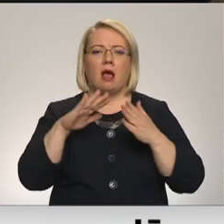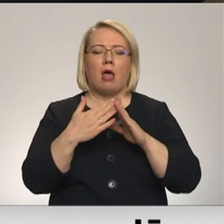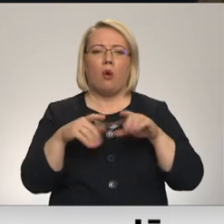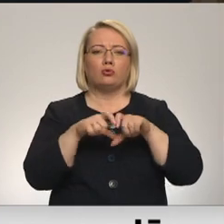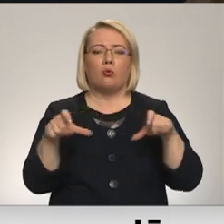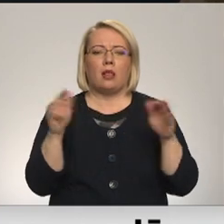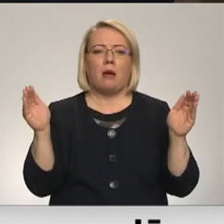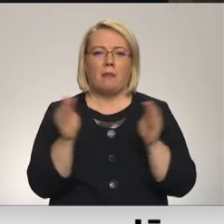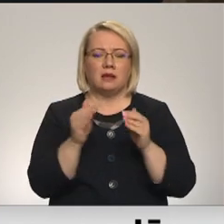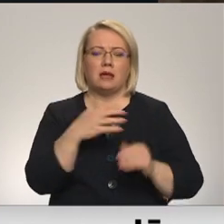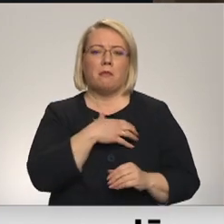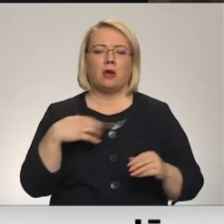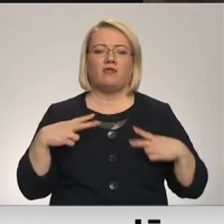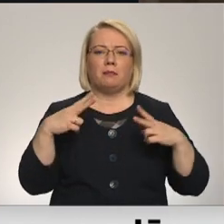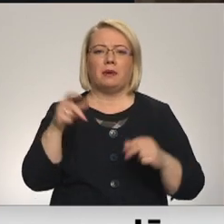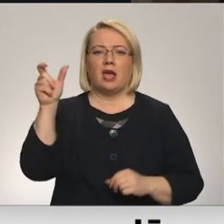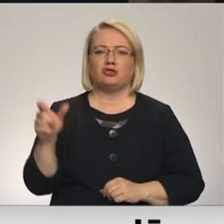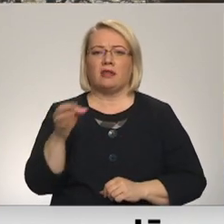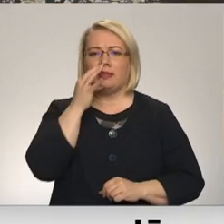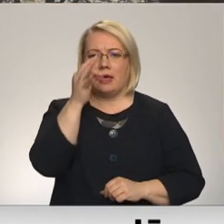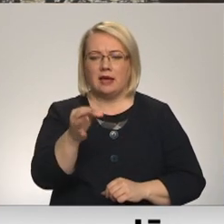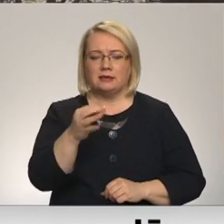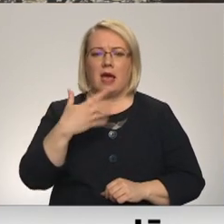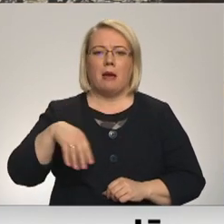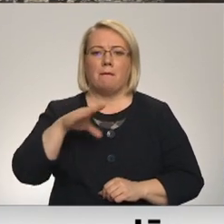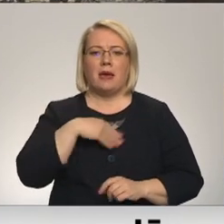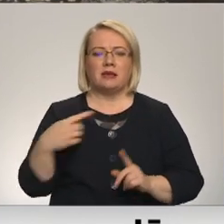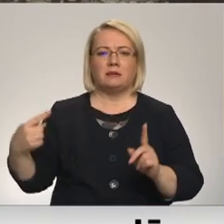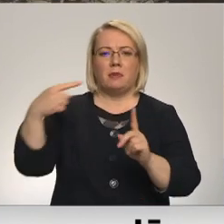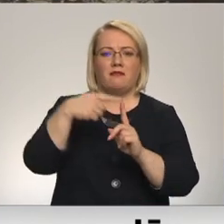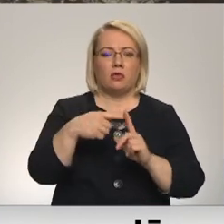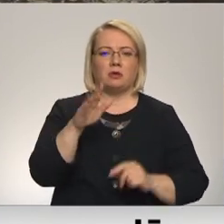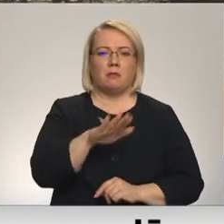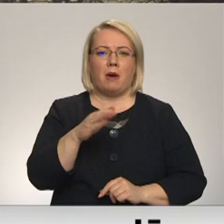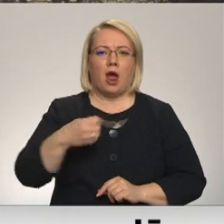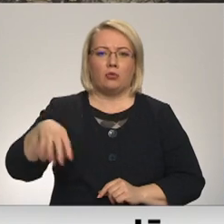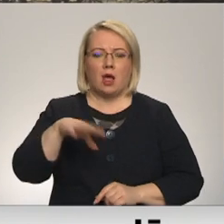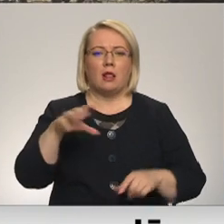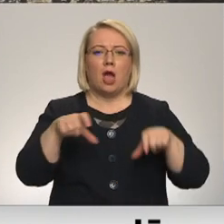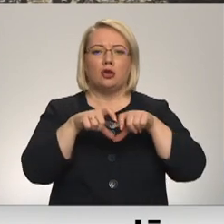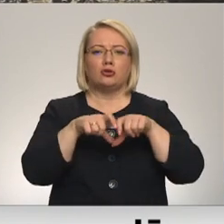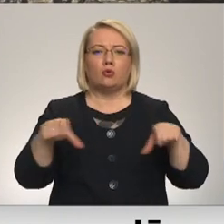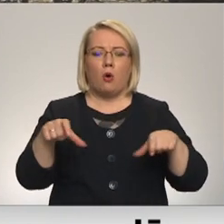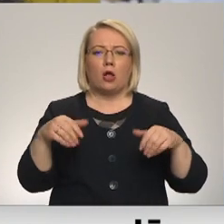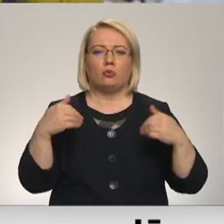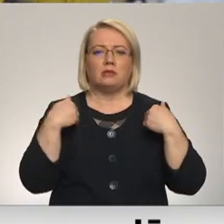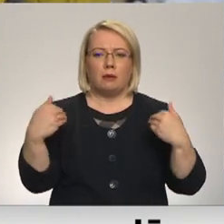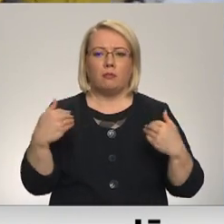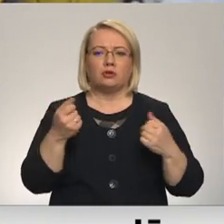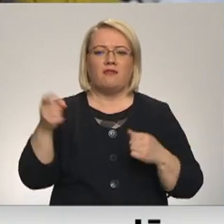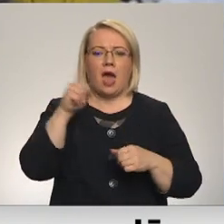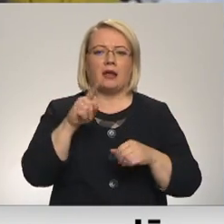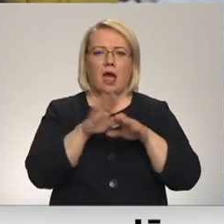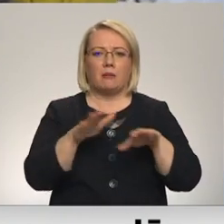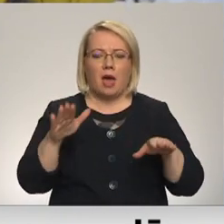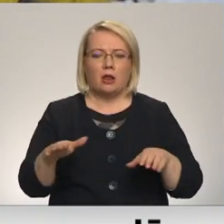Pašvaldības priekšsēdētājs teica, mēs jums pievienosim pirmskolas izglītības izstādi, lai stiprinātu skolu, jums būs vairāk bērnu, tad jums būs